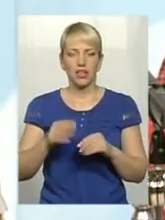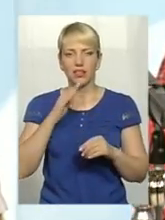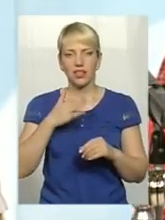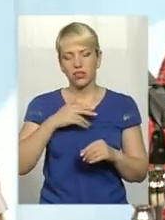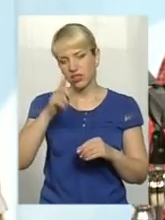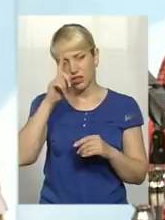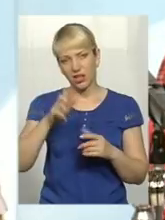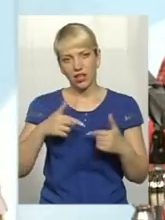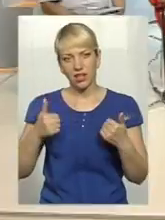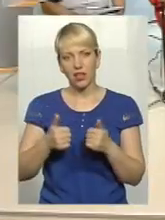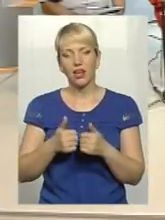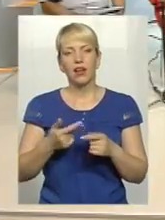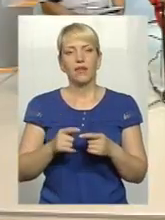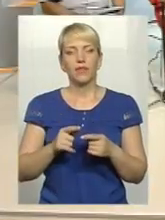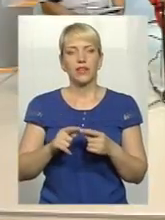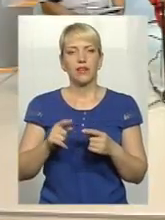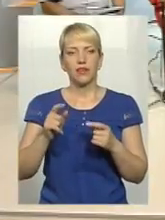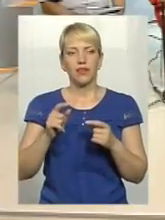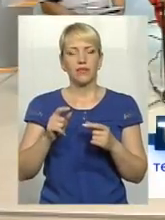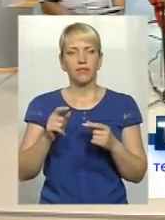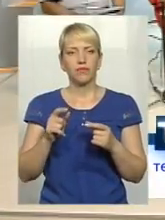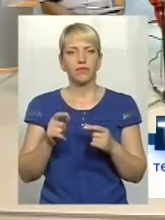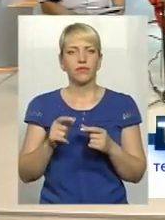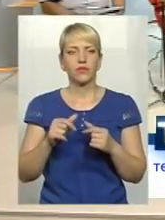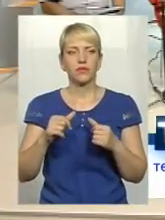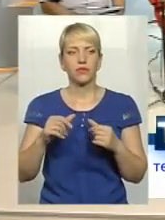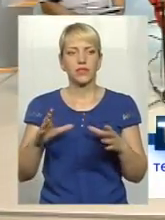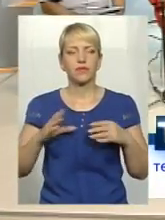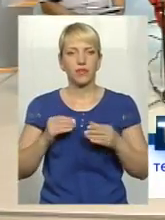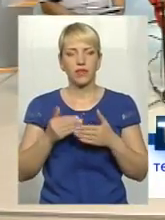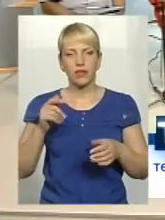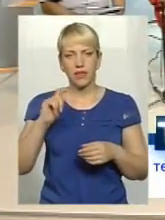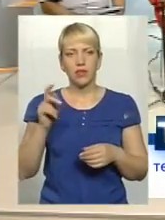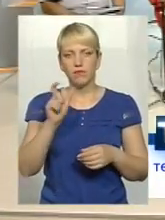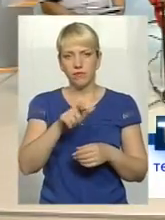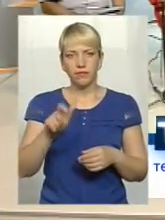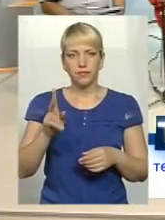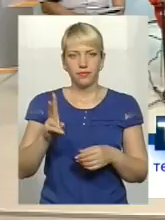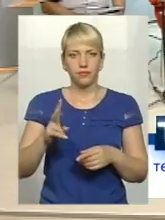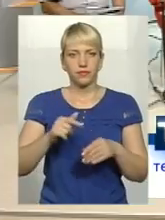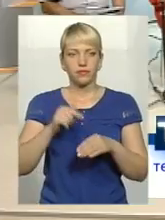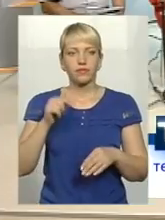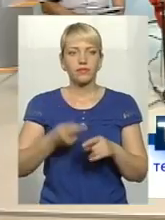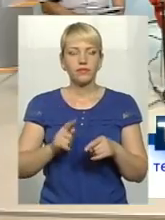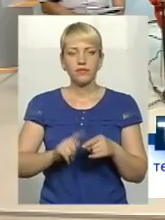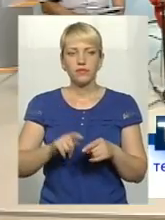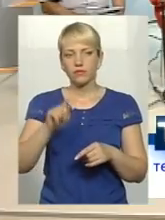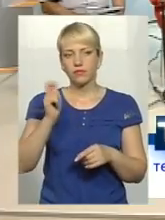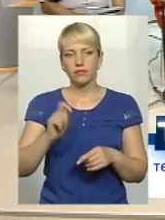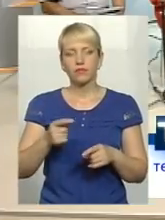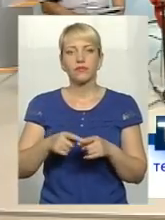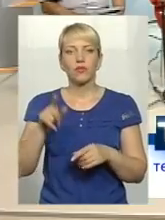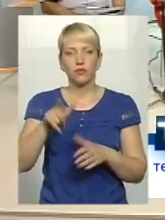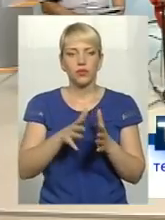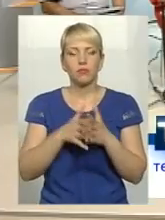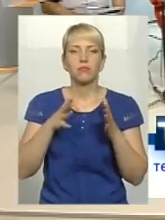країна оговталася від війни. А ті, хто на собі відчули цю війну, то тим паче і спільними